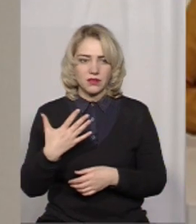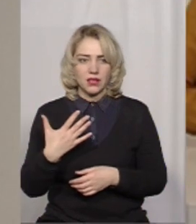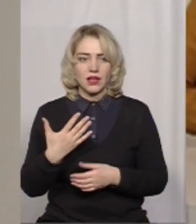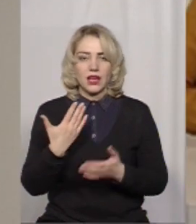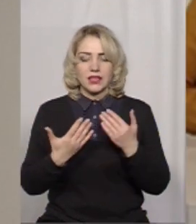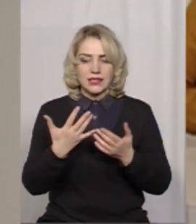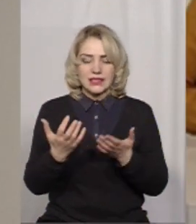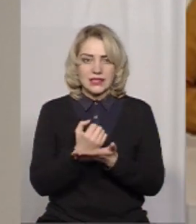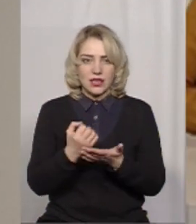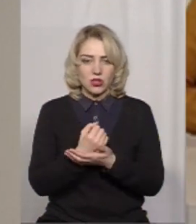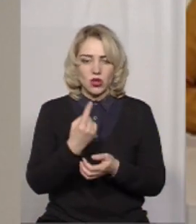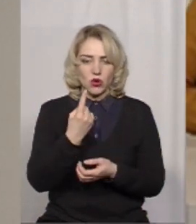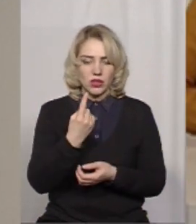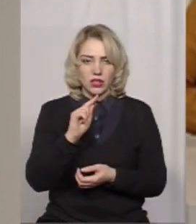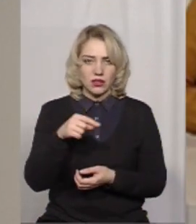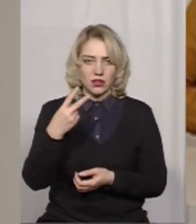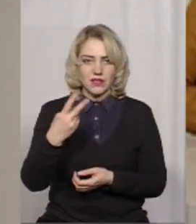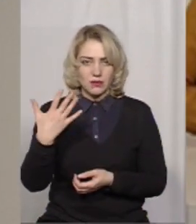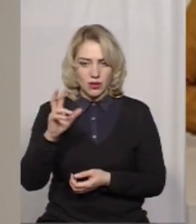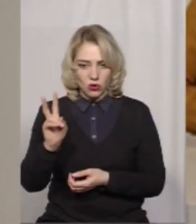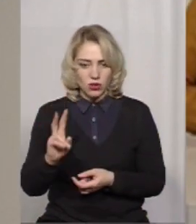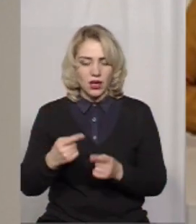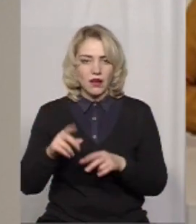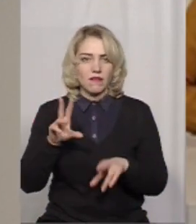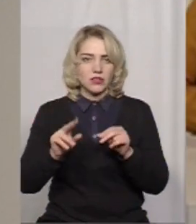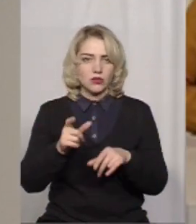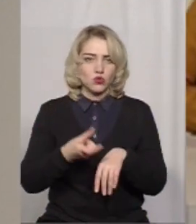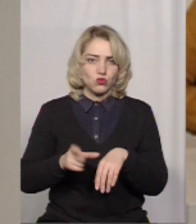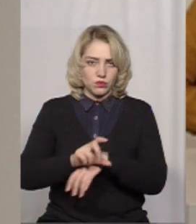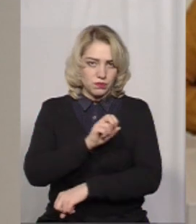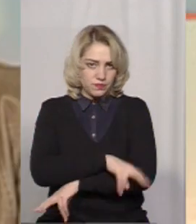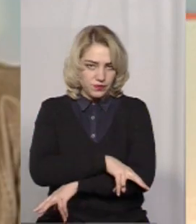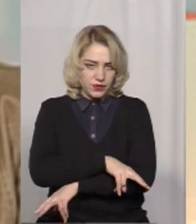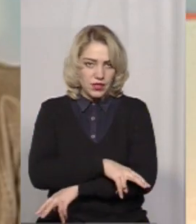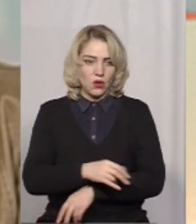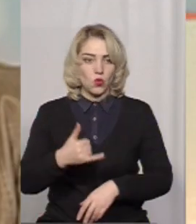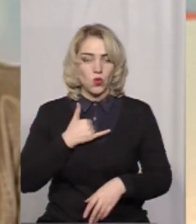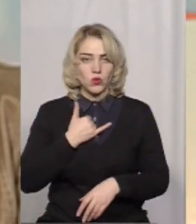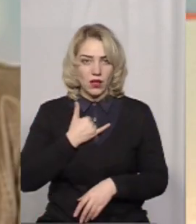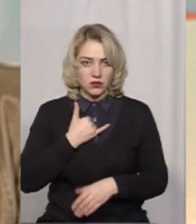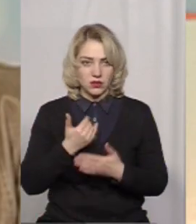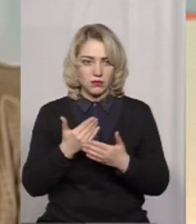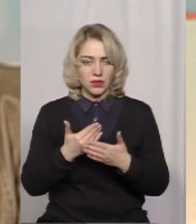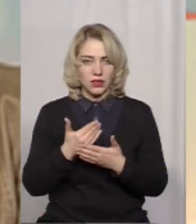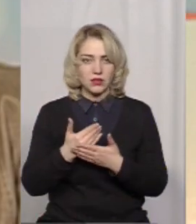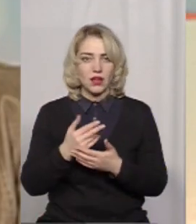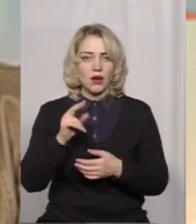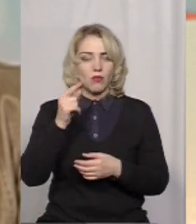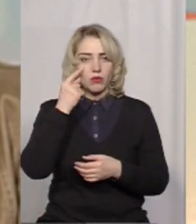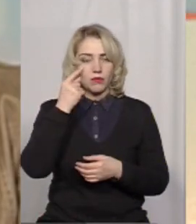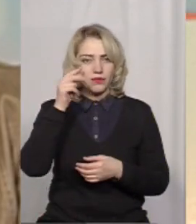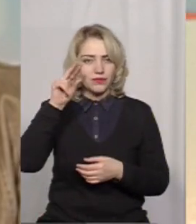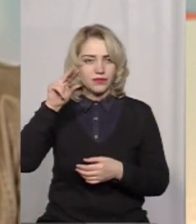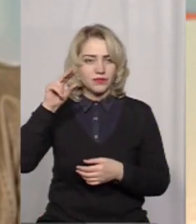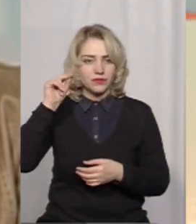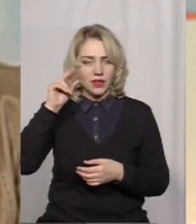менший дохід, то це вже за межею бідності рахується. В нас в індикаторах, які визначені